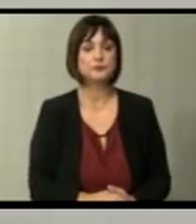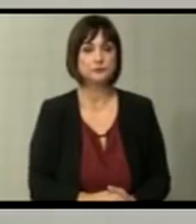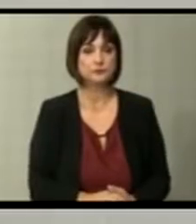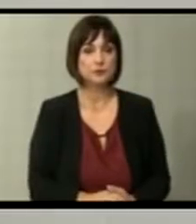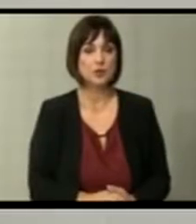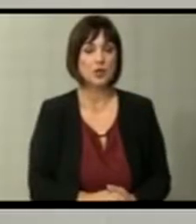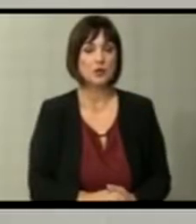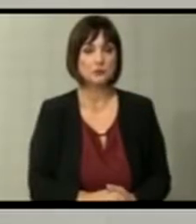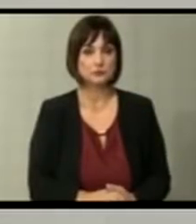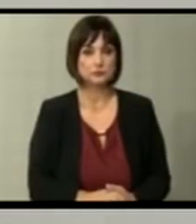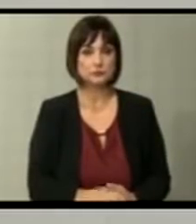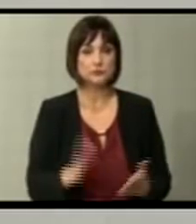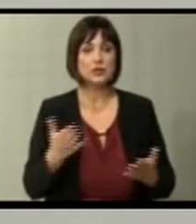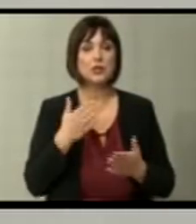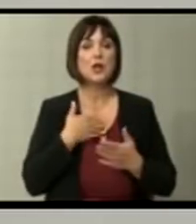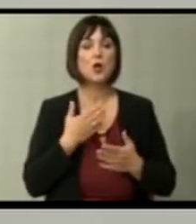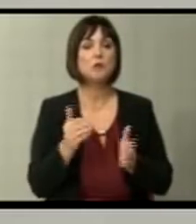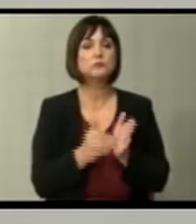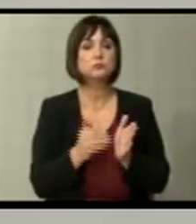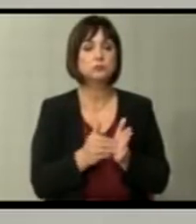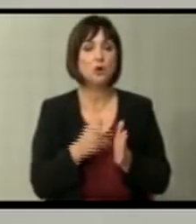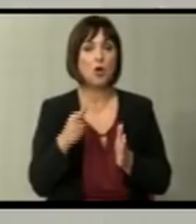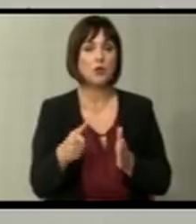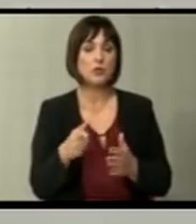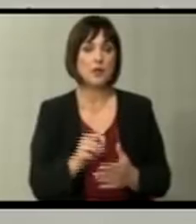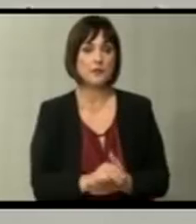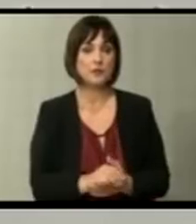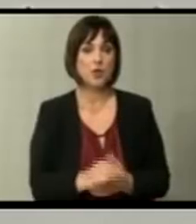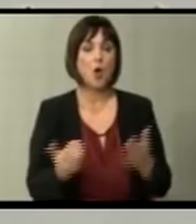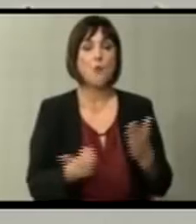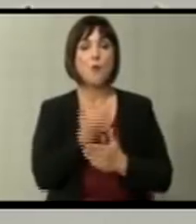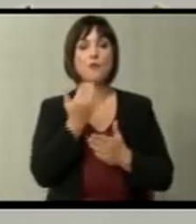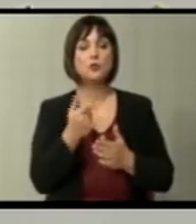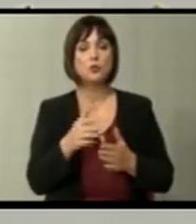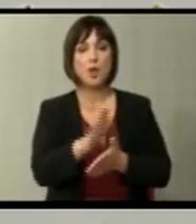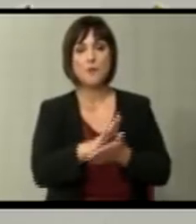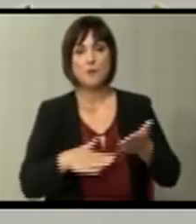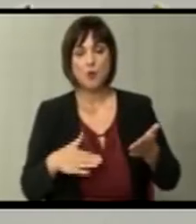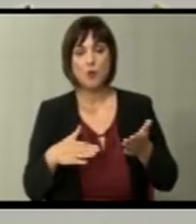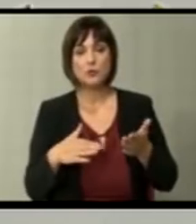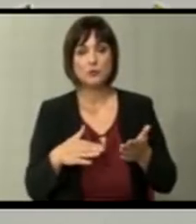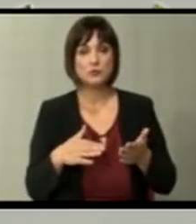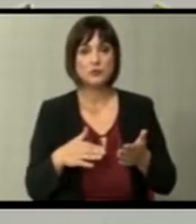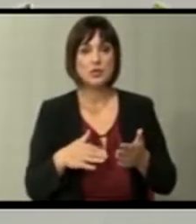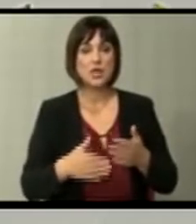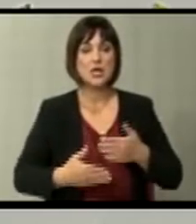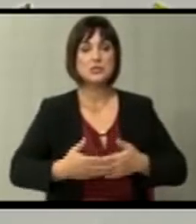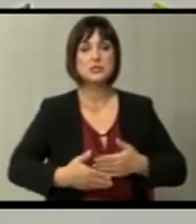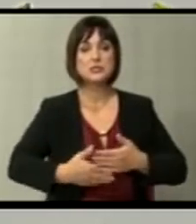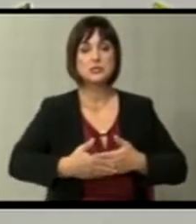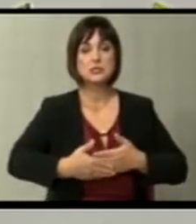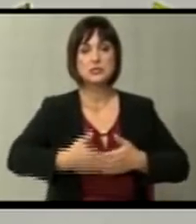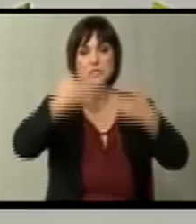И всушност, како да ја наменет да се пофтанно обноват дзидовите мегу